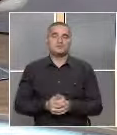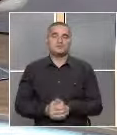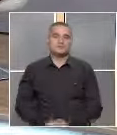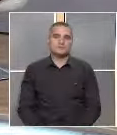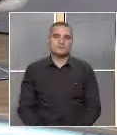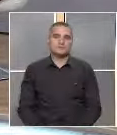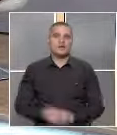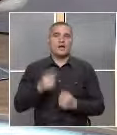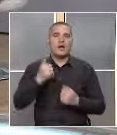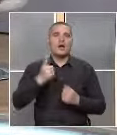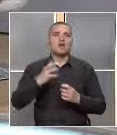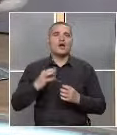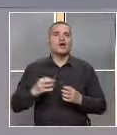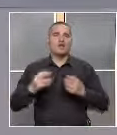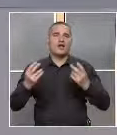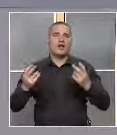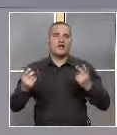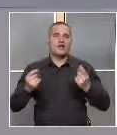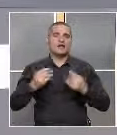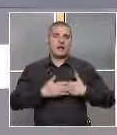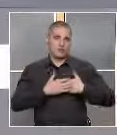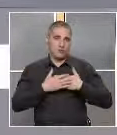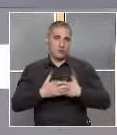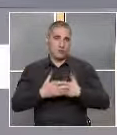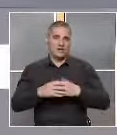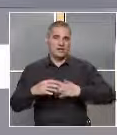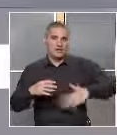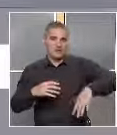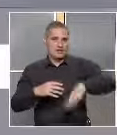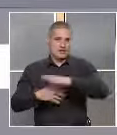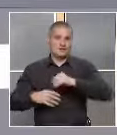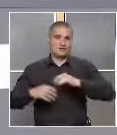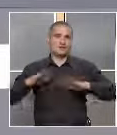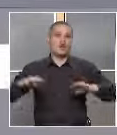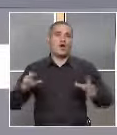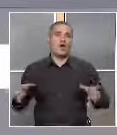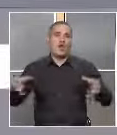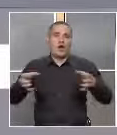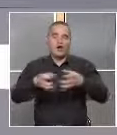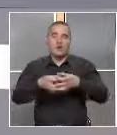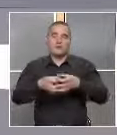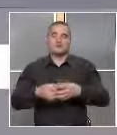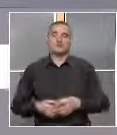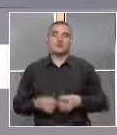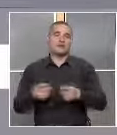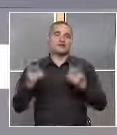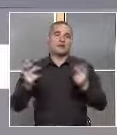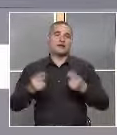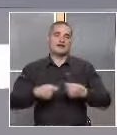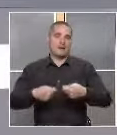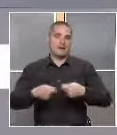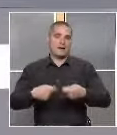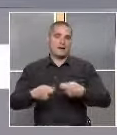Една от сюжетните игри, любимата на всички деца от групата, е играта